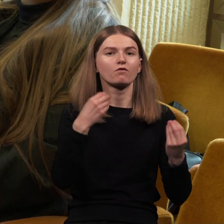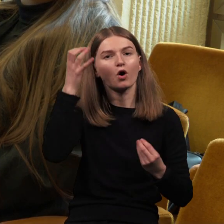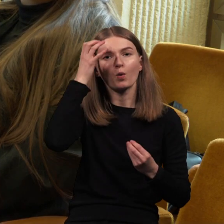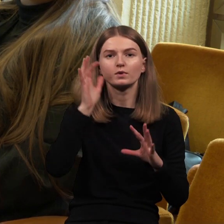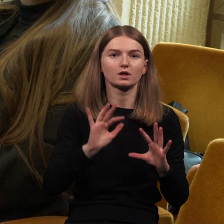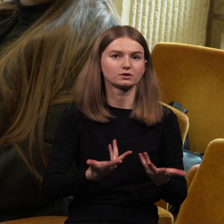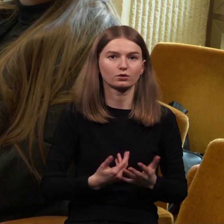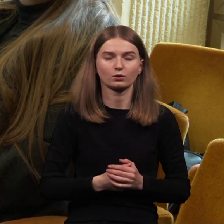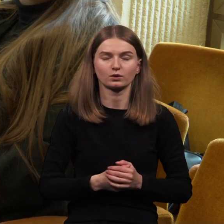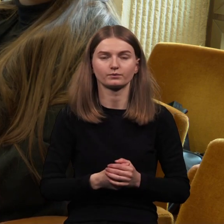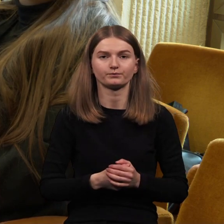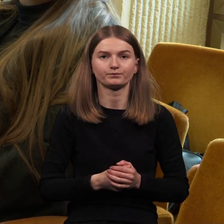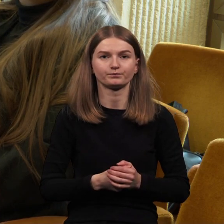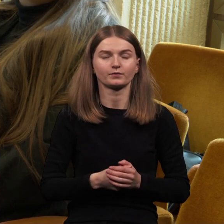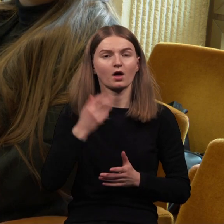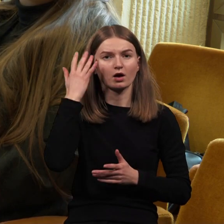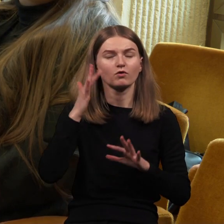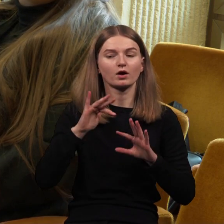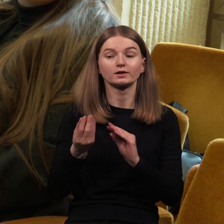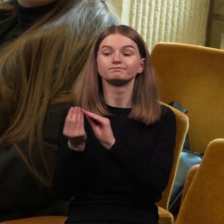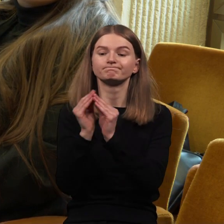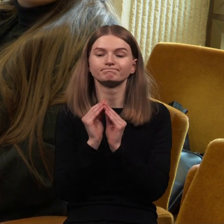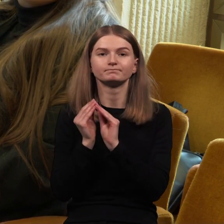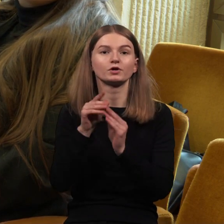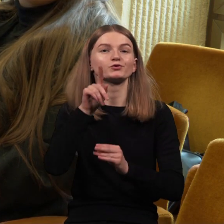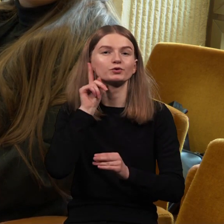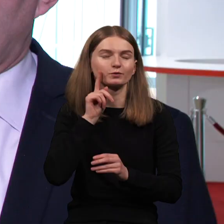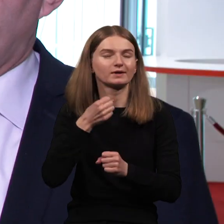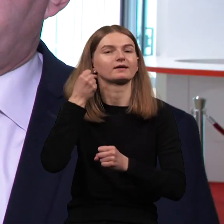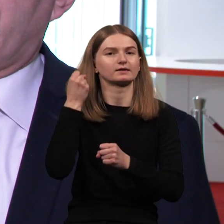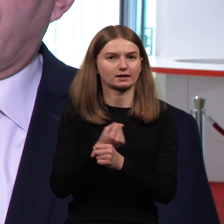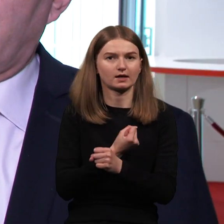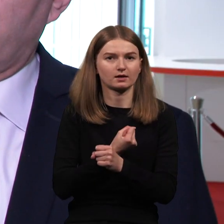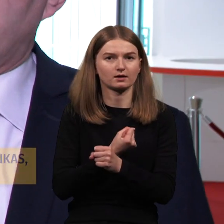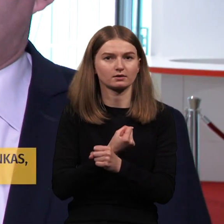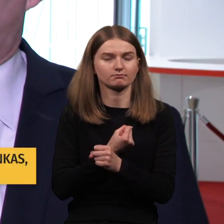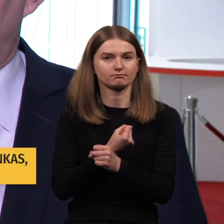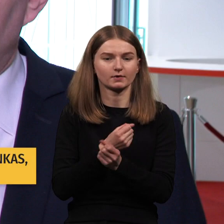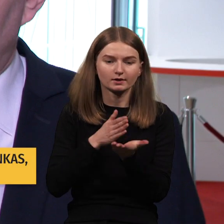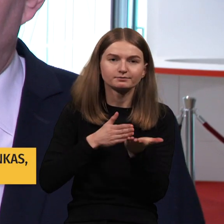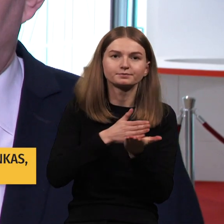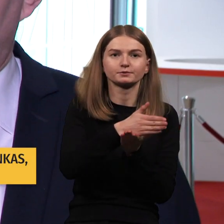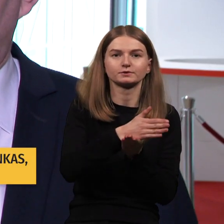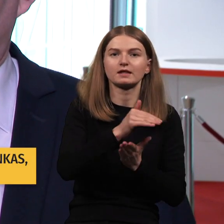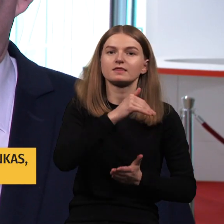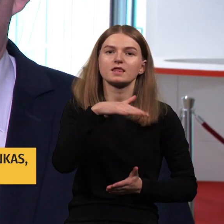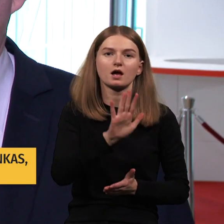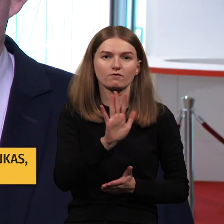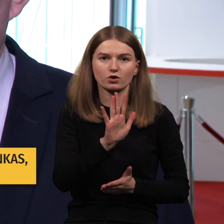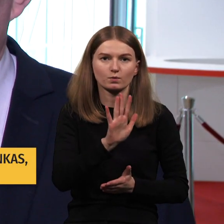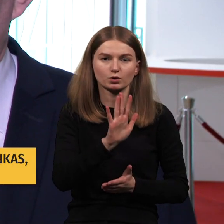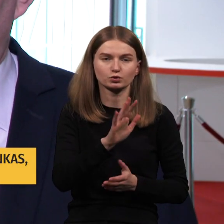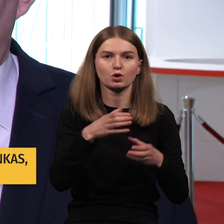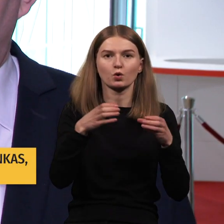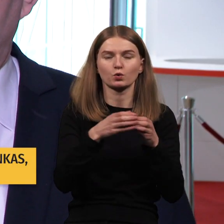Galvojam, kad kartu su jaunimu pasitarė, kad reikėtų irgi eiti ir per neformalaus jaunimo grupių